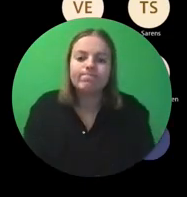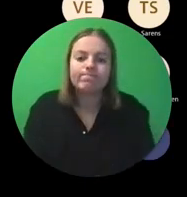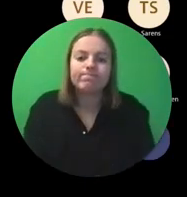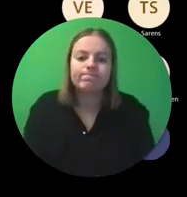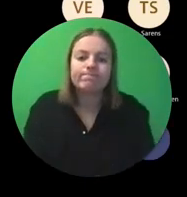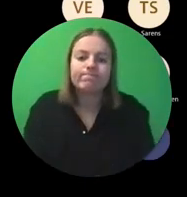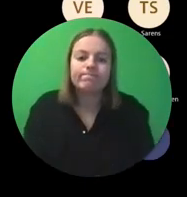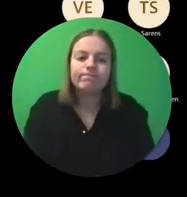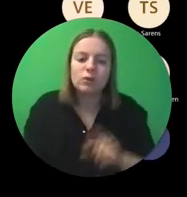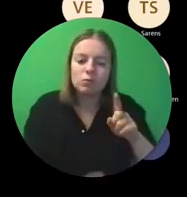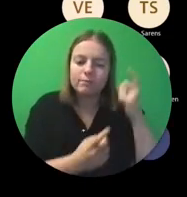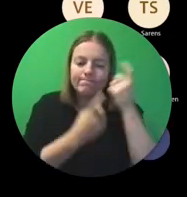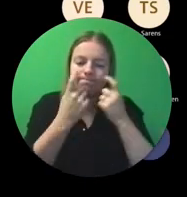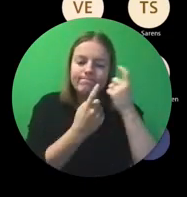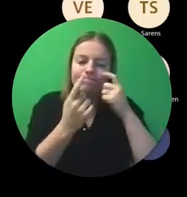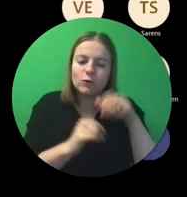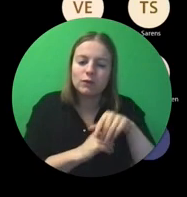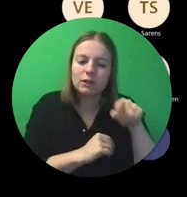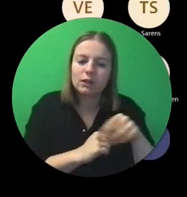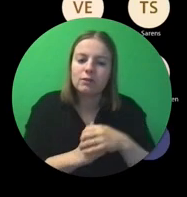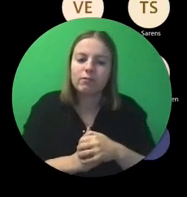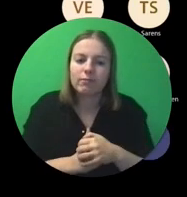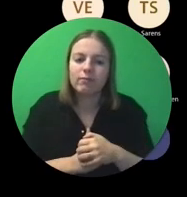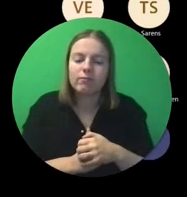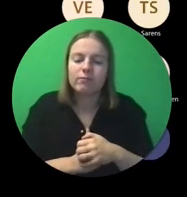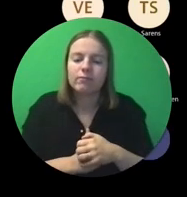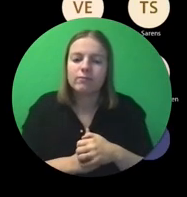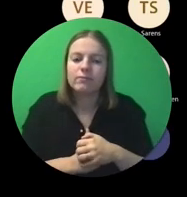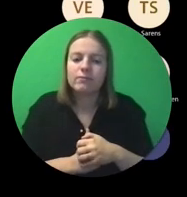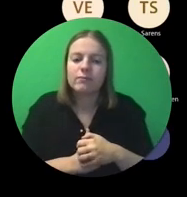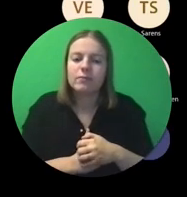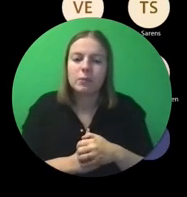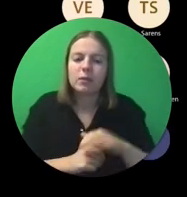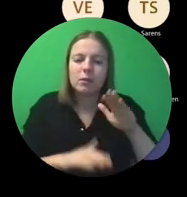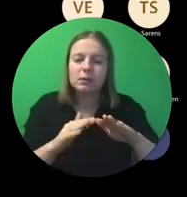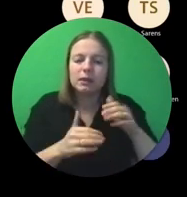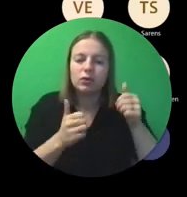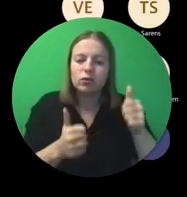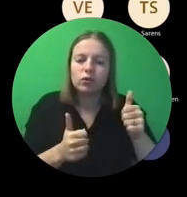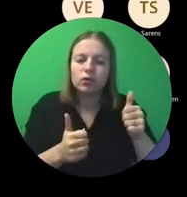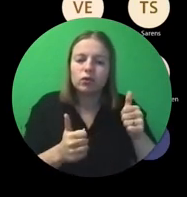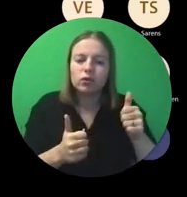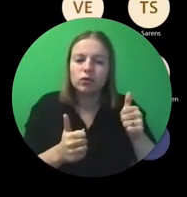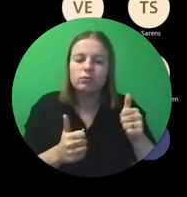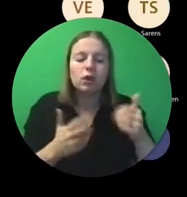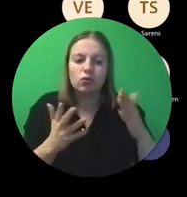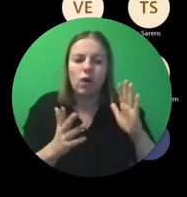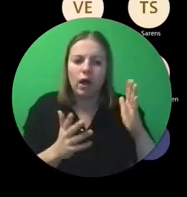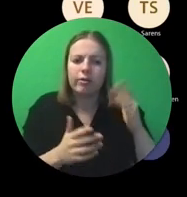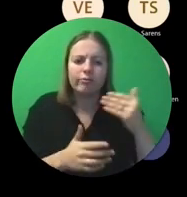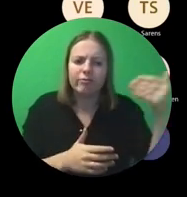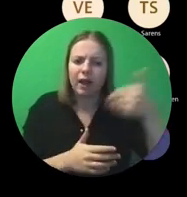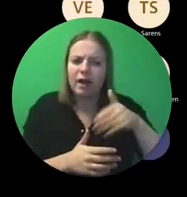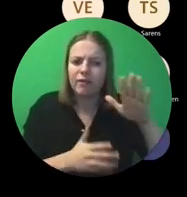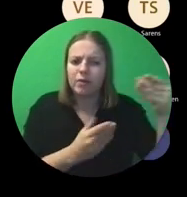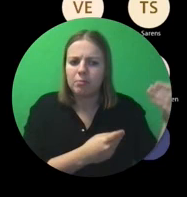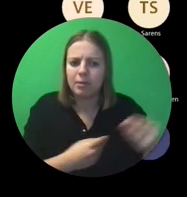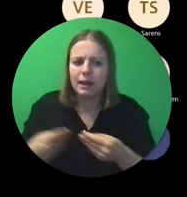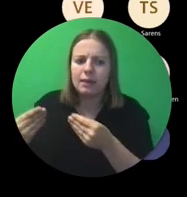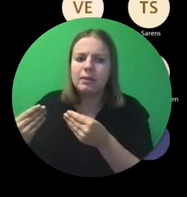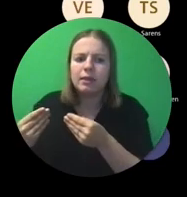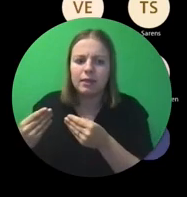Dus daar moeten we eens over nadenken. Het zou nuttig zijn dat je dergelijke vragen, we gaan dat nu al meenemen, dus voor de mensen